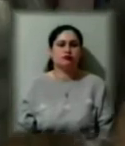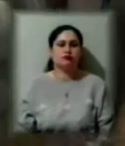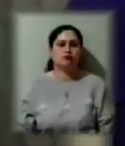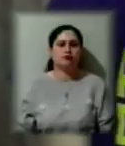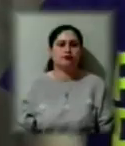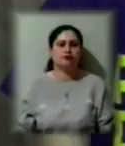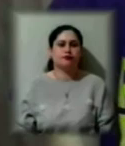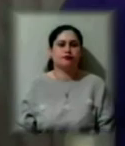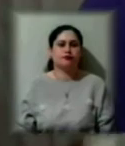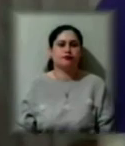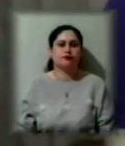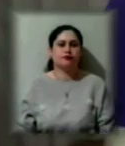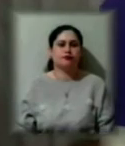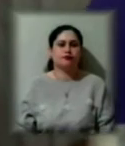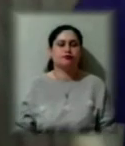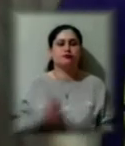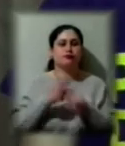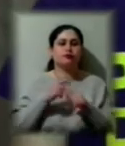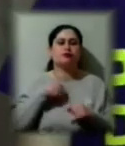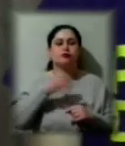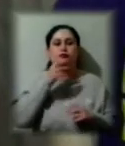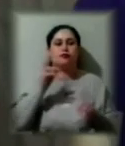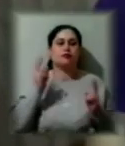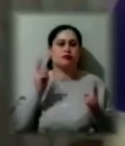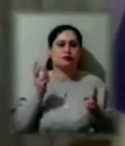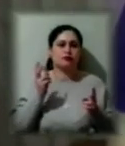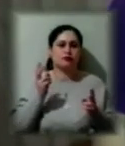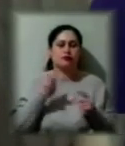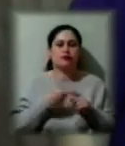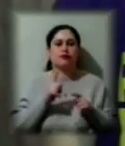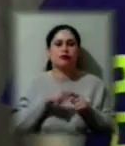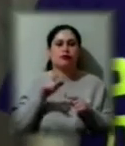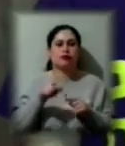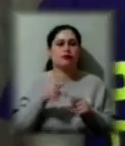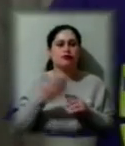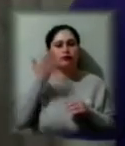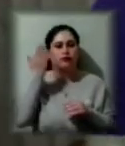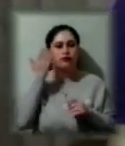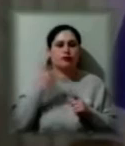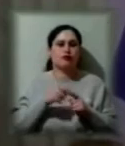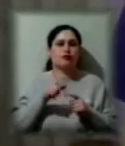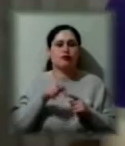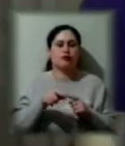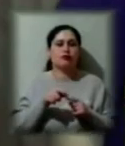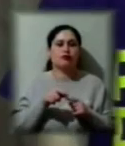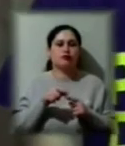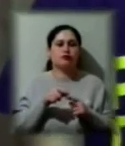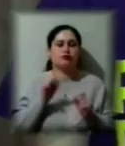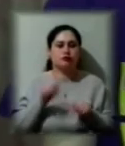Мені подобаються танці, тому що там весело, ти можеш